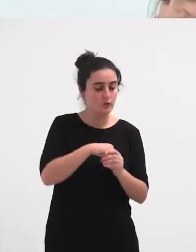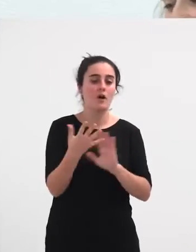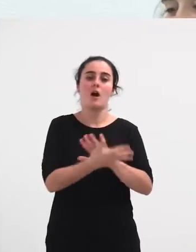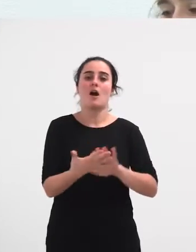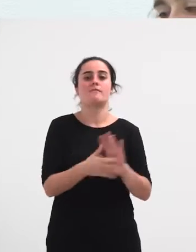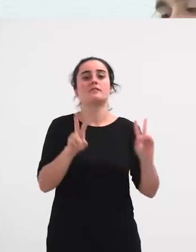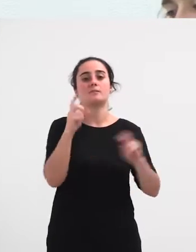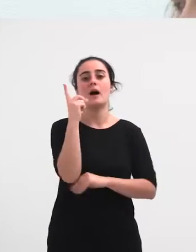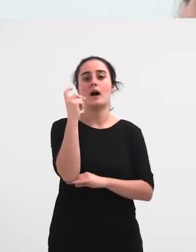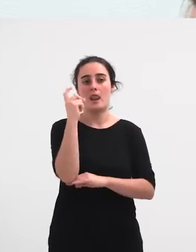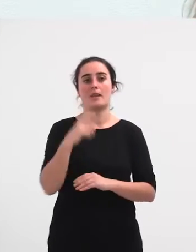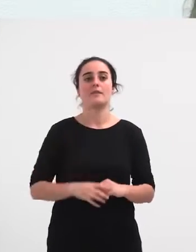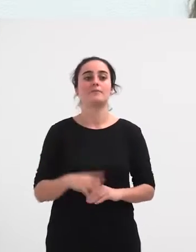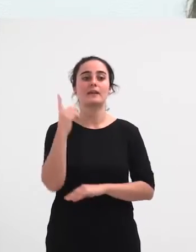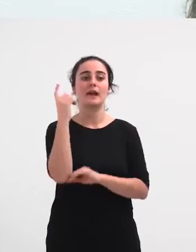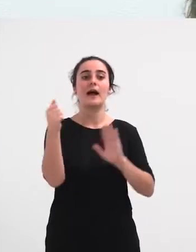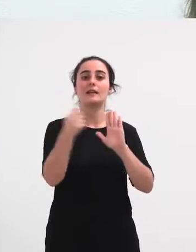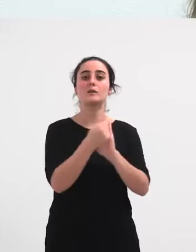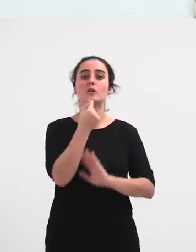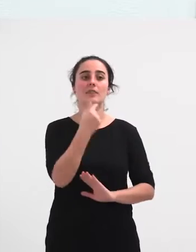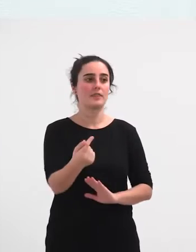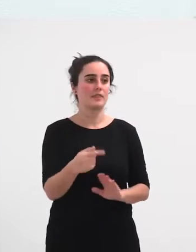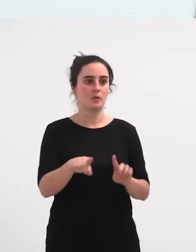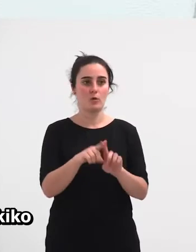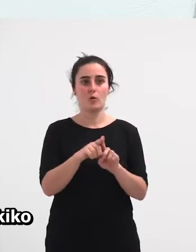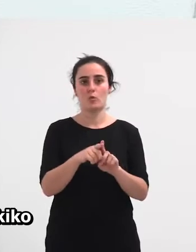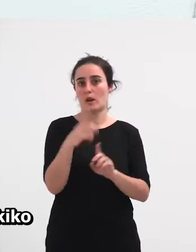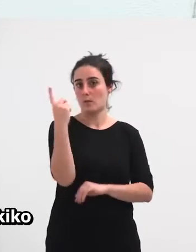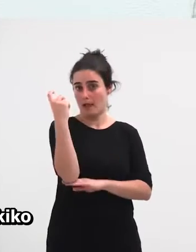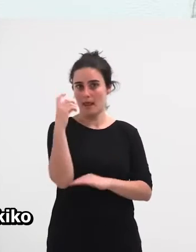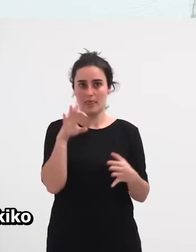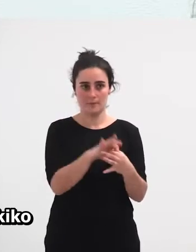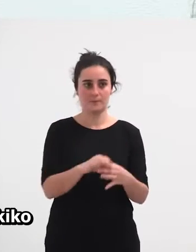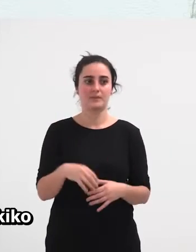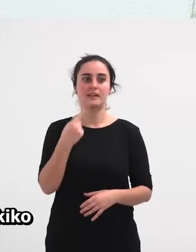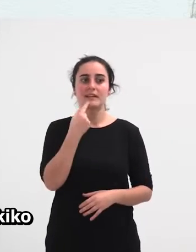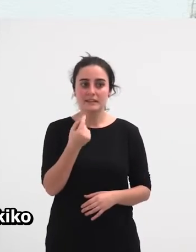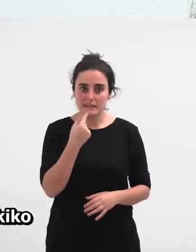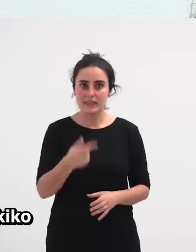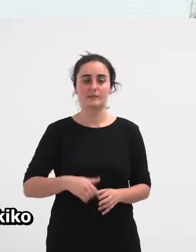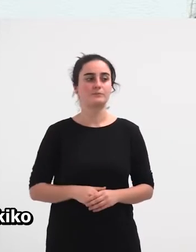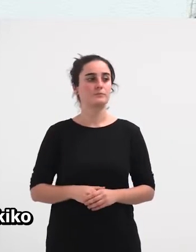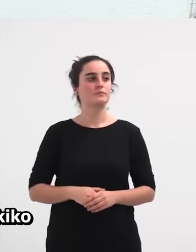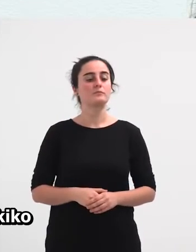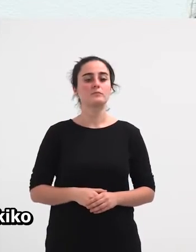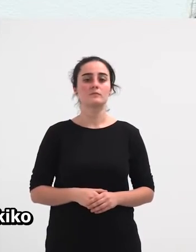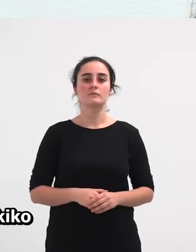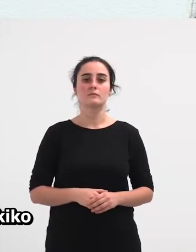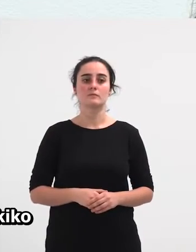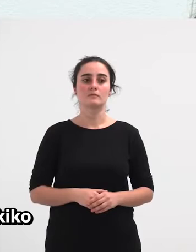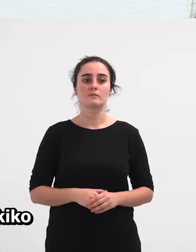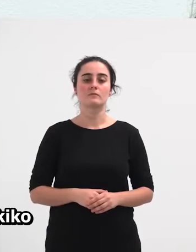aipatzeko. Artikulu horrek dio, osa, da,-hok alardeentzat. Dere katu egiten da, emakumeek gizonekiko